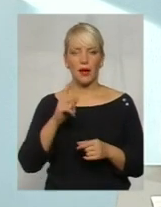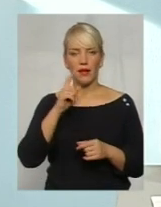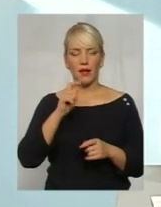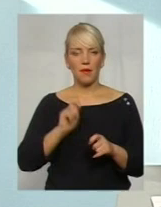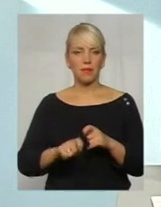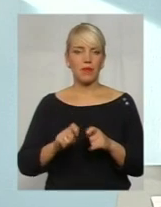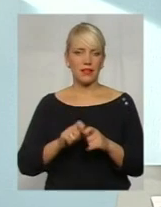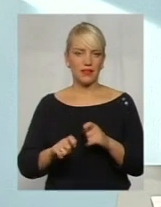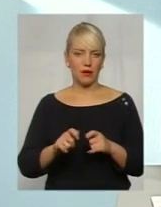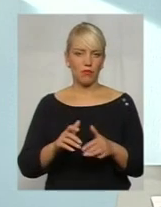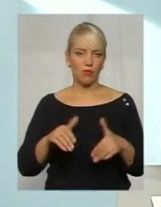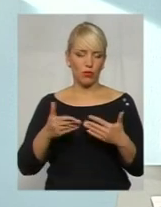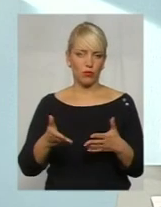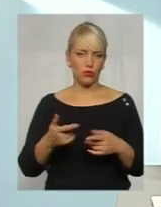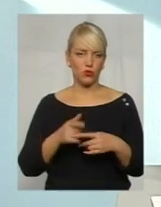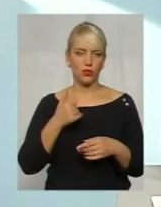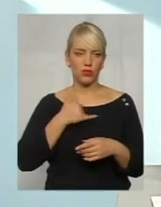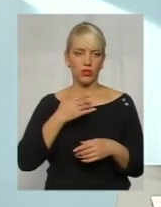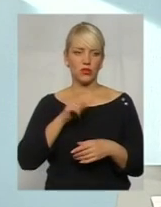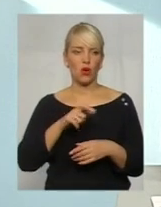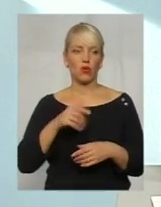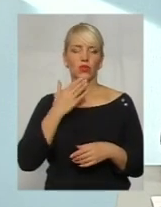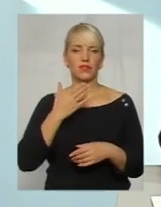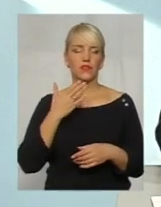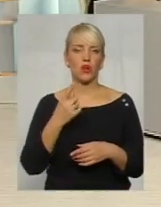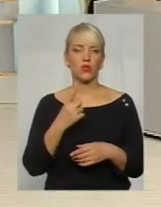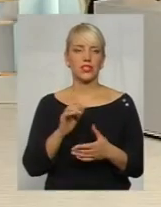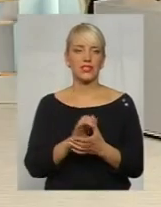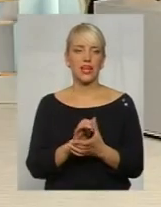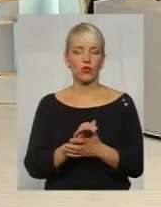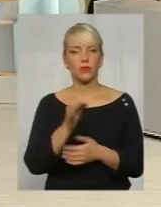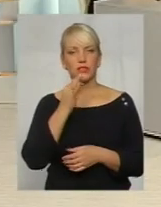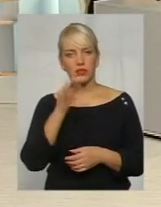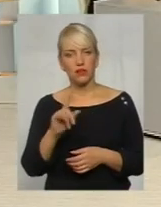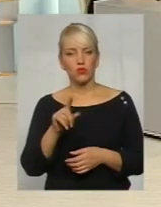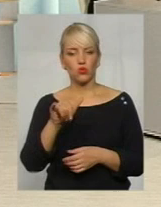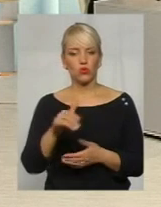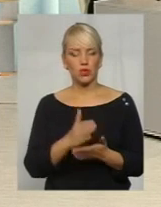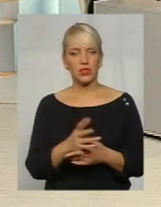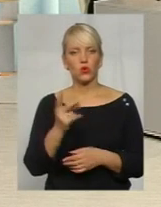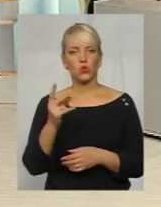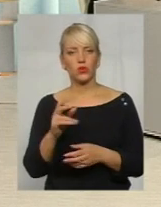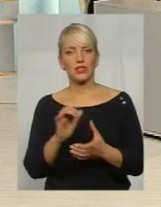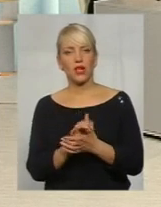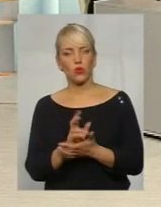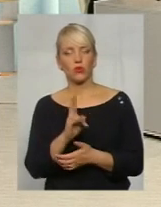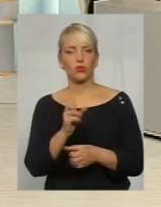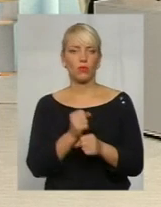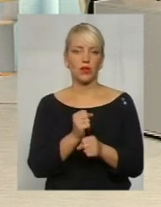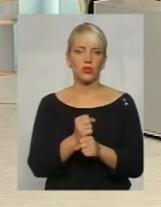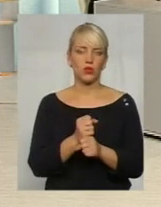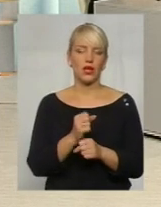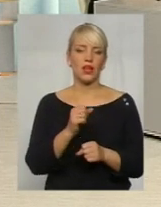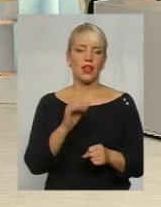Ну, і вже до нас звертались люди. Один знайомий сказав, що в нього є знайомий, який працює на заправці, там,